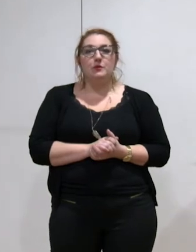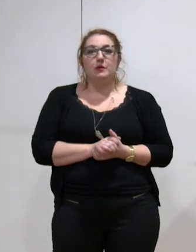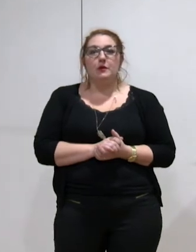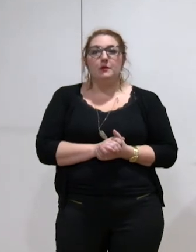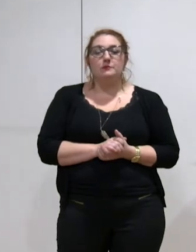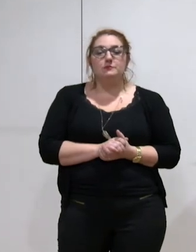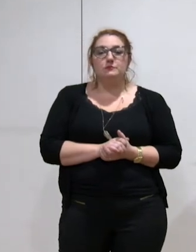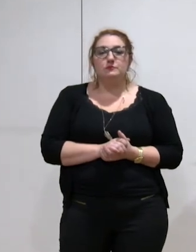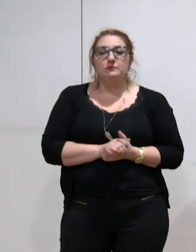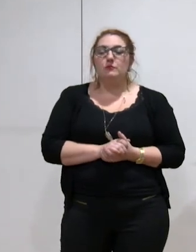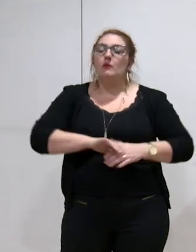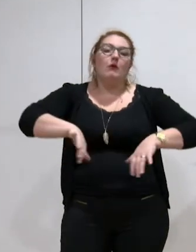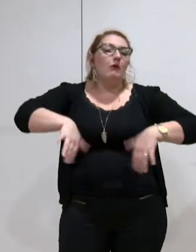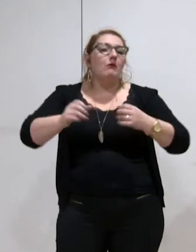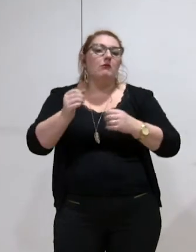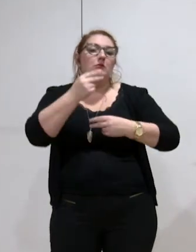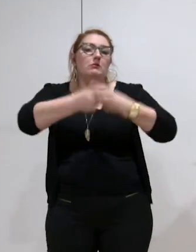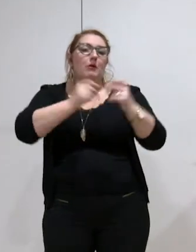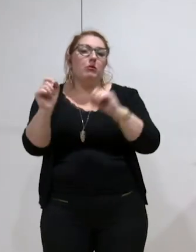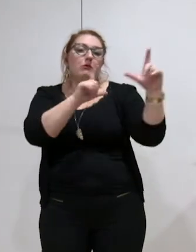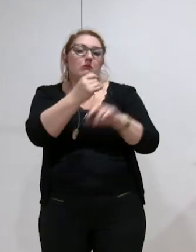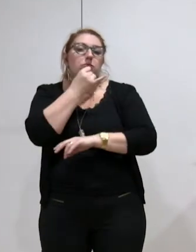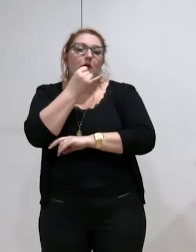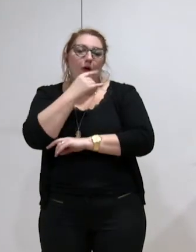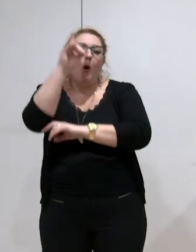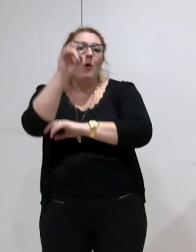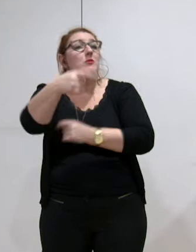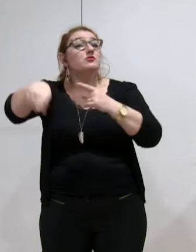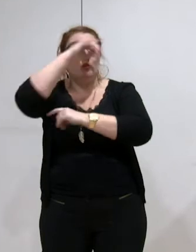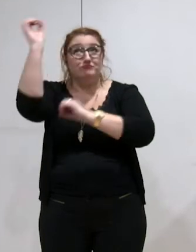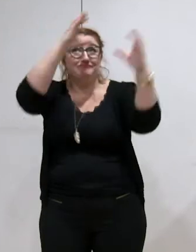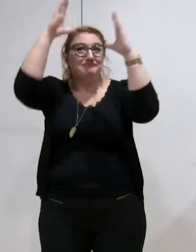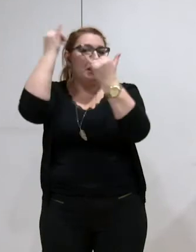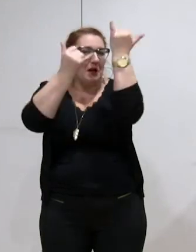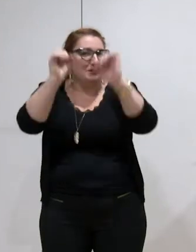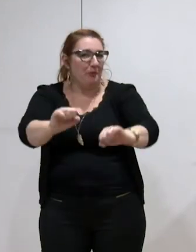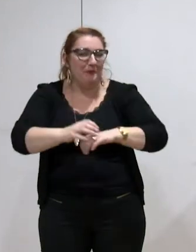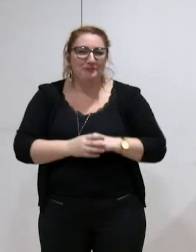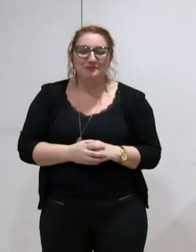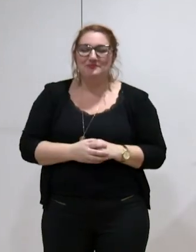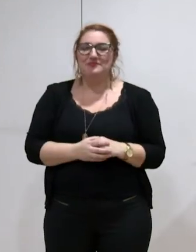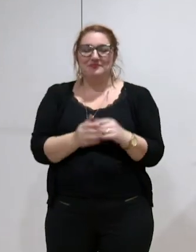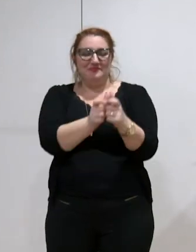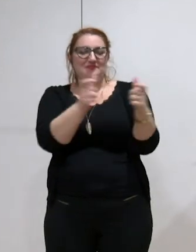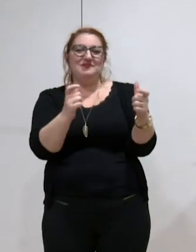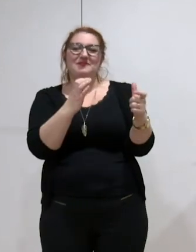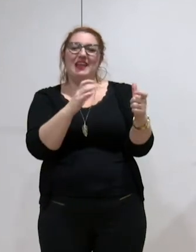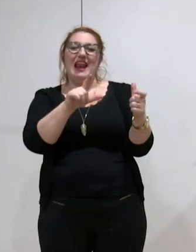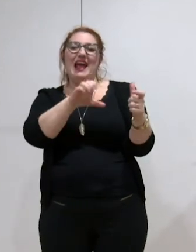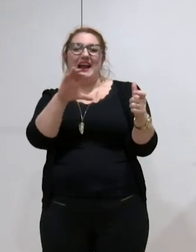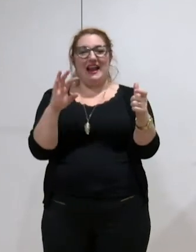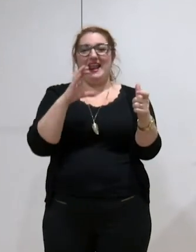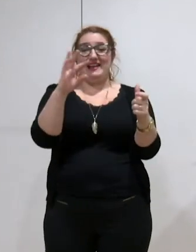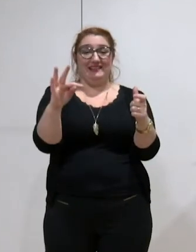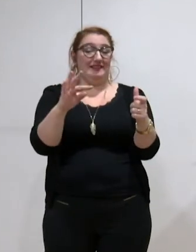Je vais commencer sans les diapos. Vous allez imaginer les diapos. La CLECT, d'abord, elle est composée d'élus